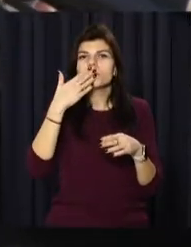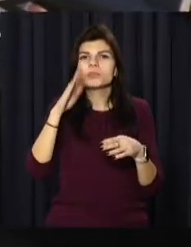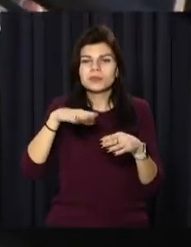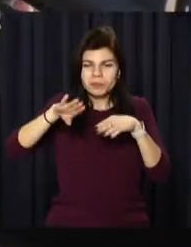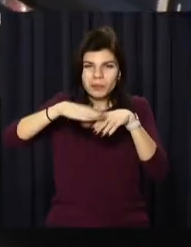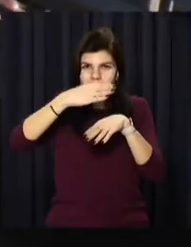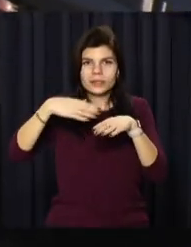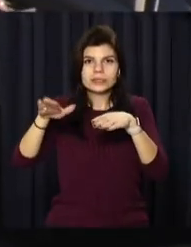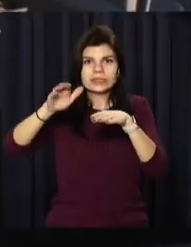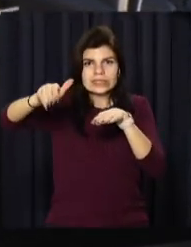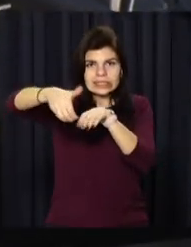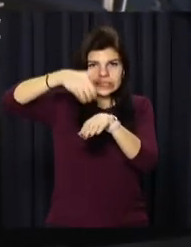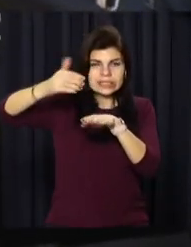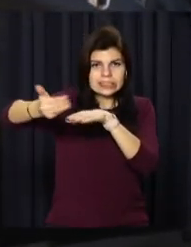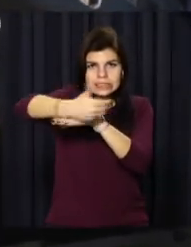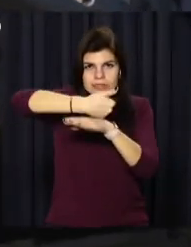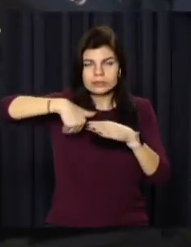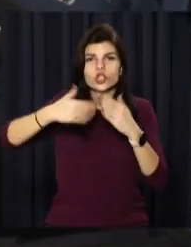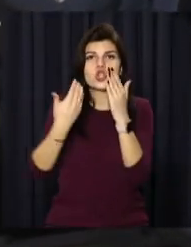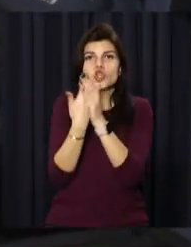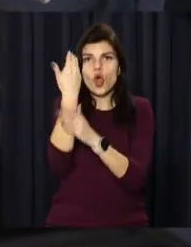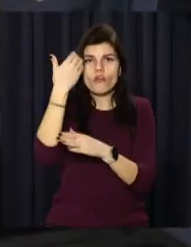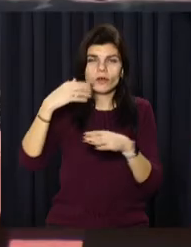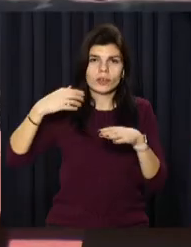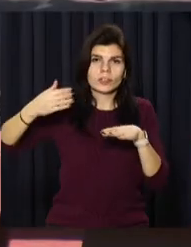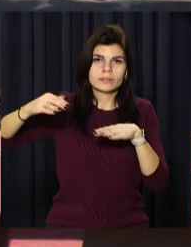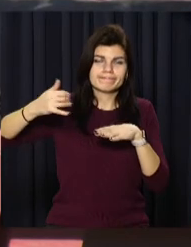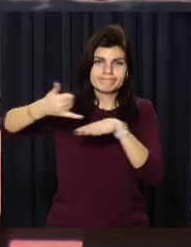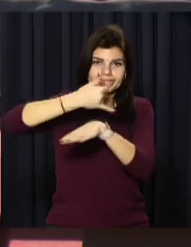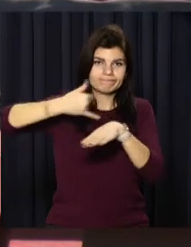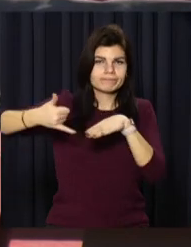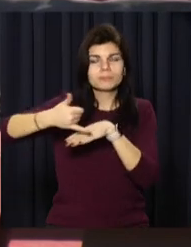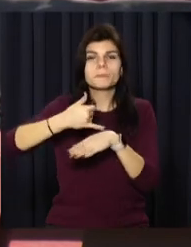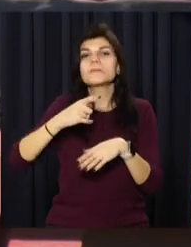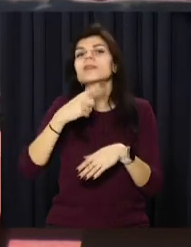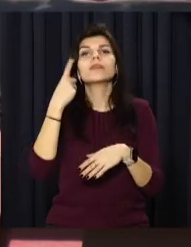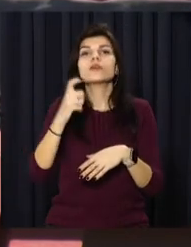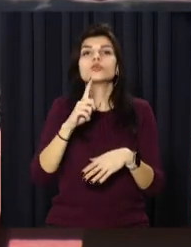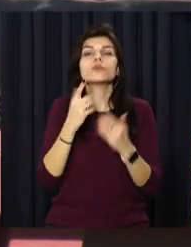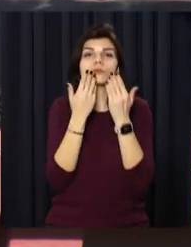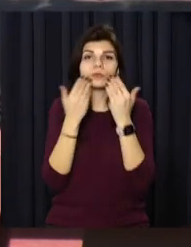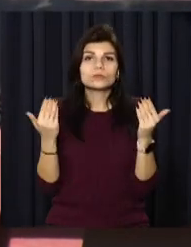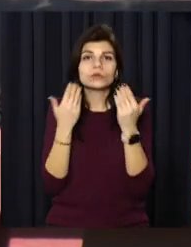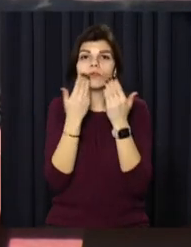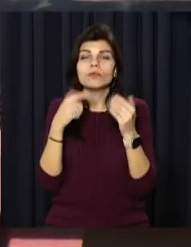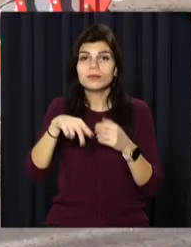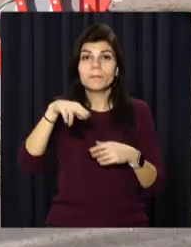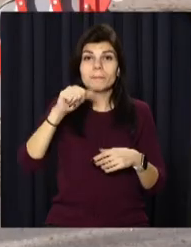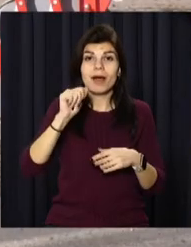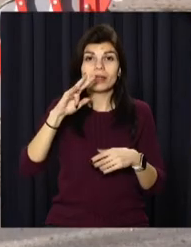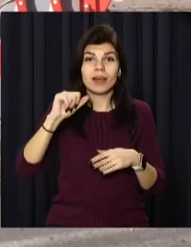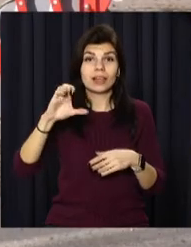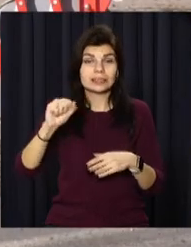покриття, зачищають ділянки, а потім укладають новий шар асфальту. Зазначимо, востаннє вулицю Панаса